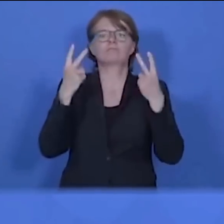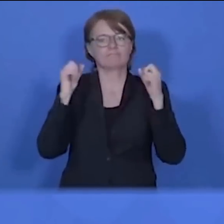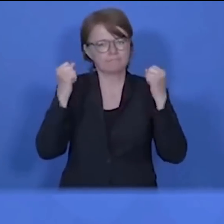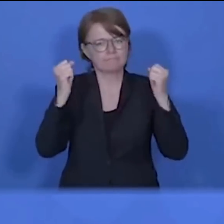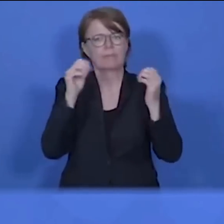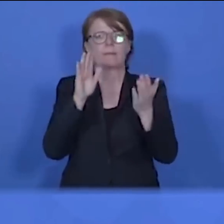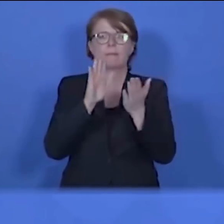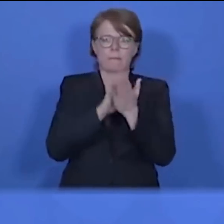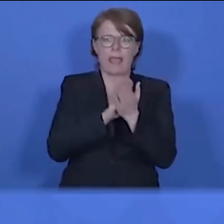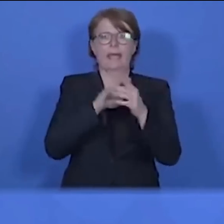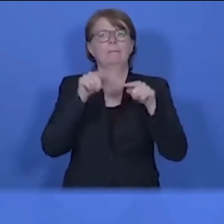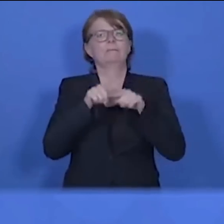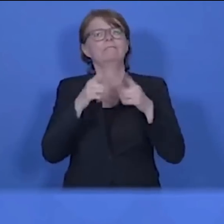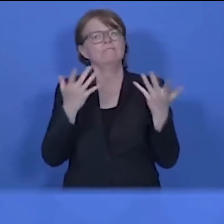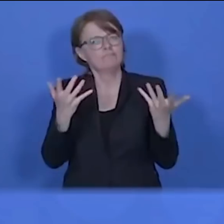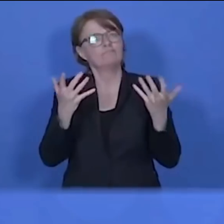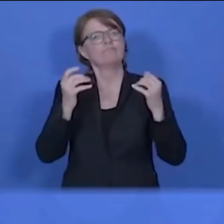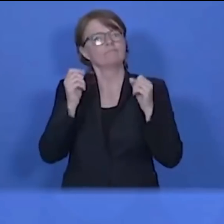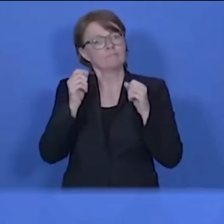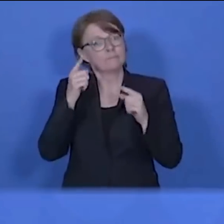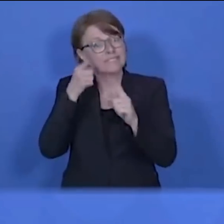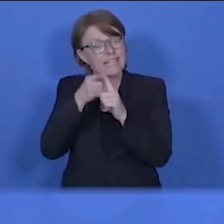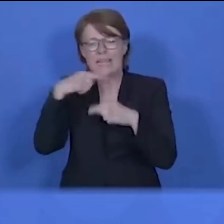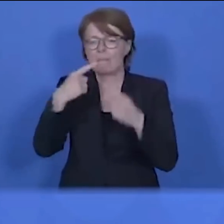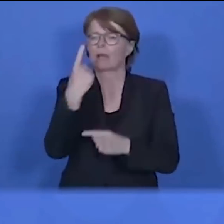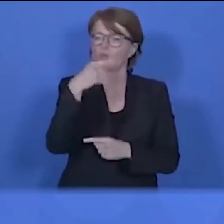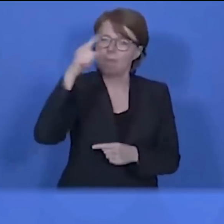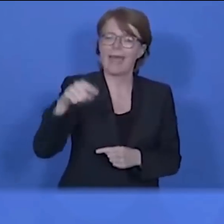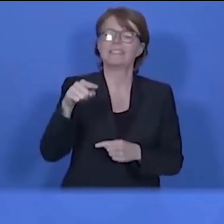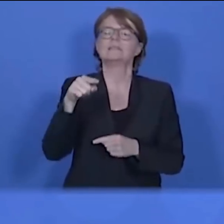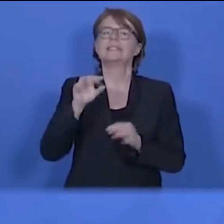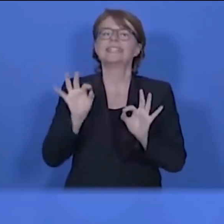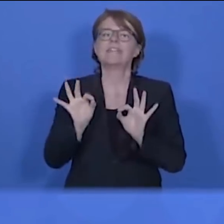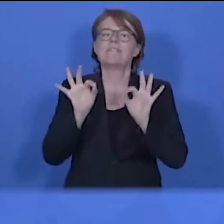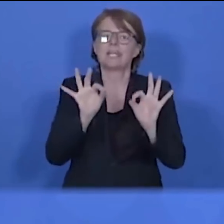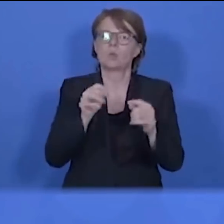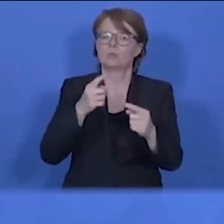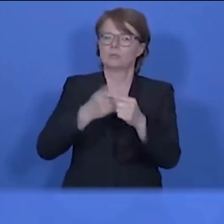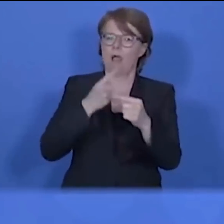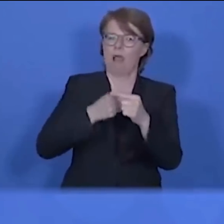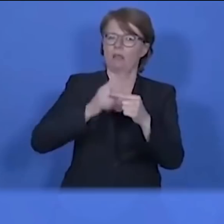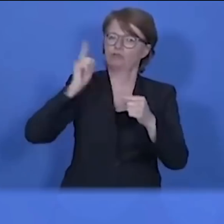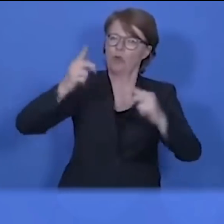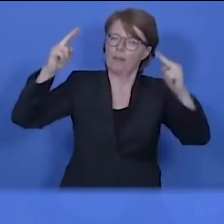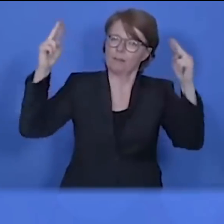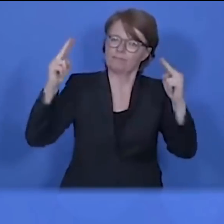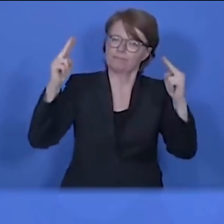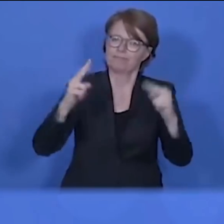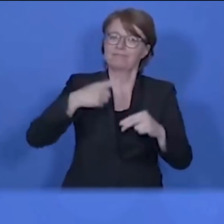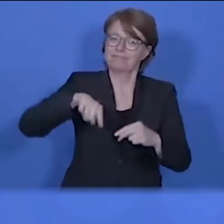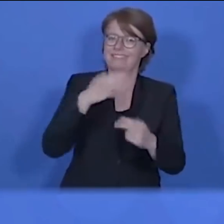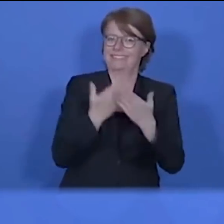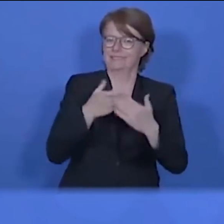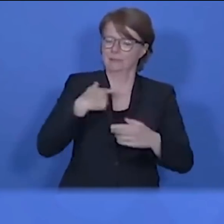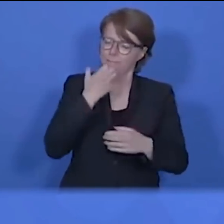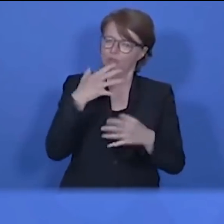wir daran arbeiten sollen und müssen, die Zahl der Infizierten, auch wenn sie heute schon viel geringer ist, noch weiter nach unten